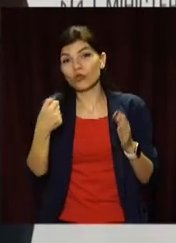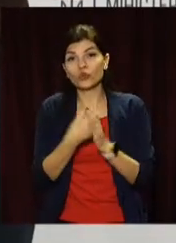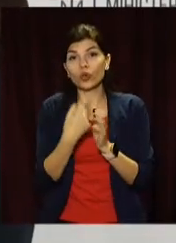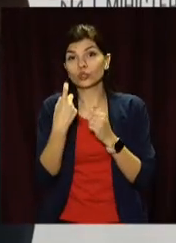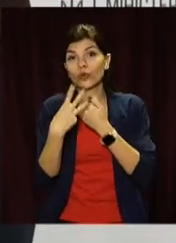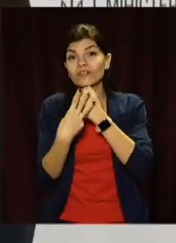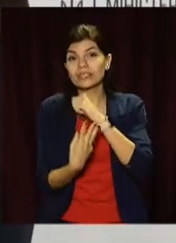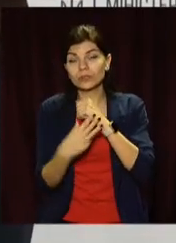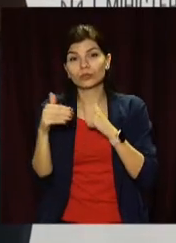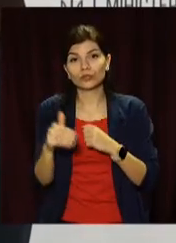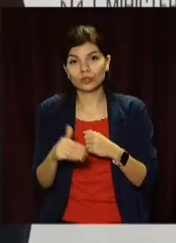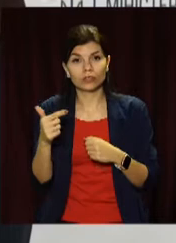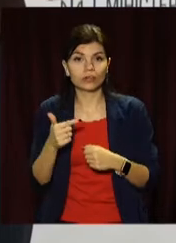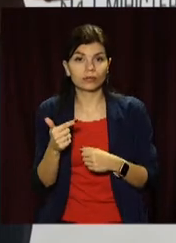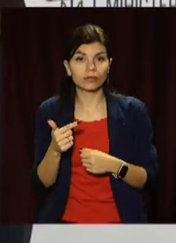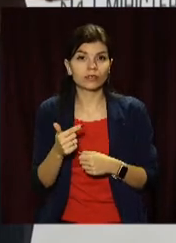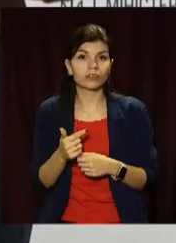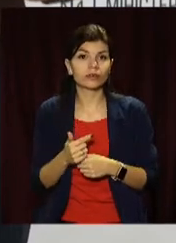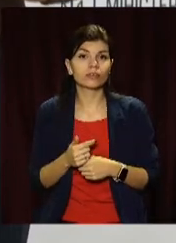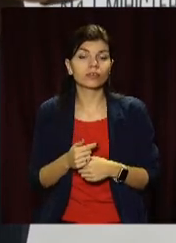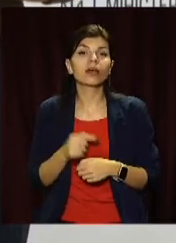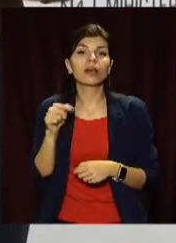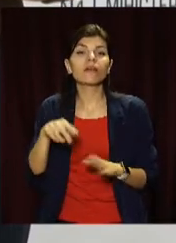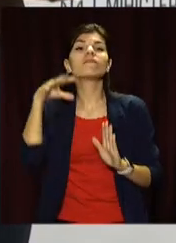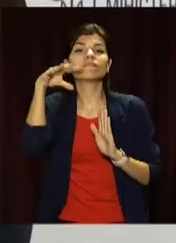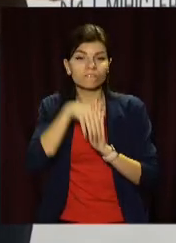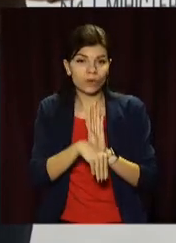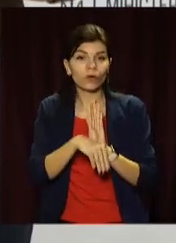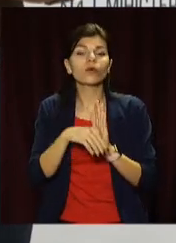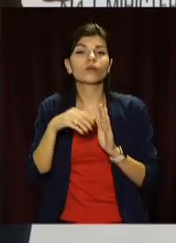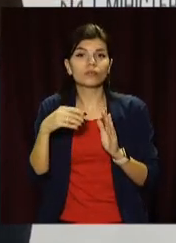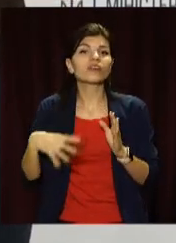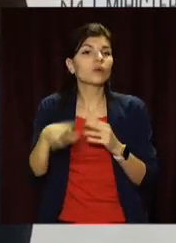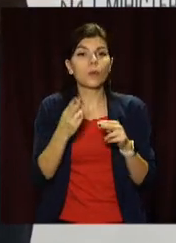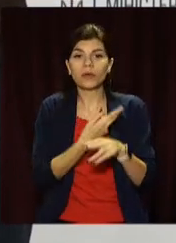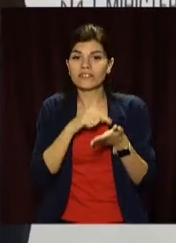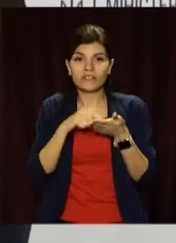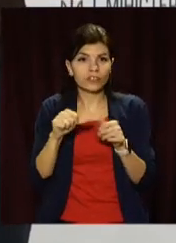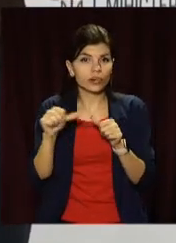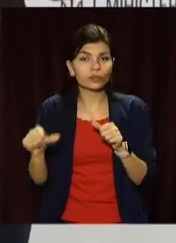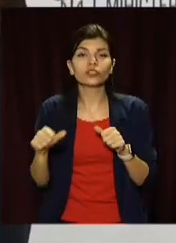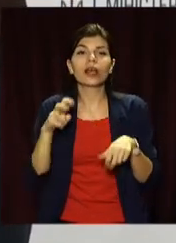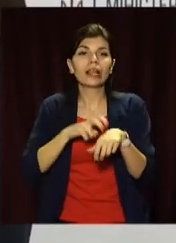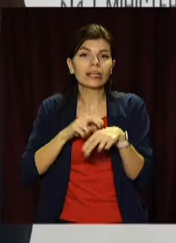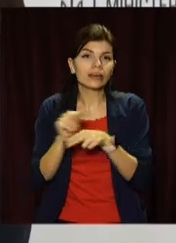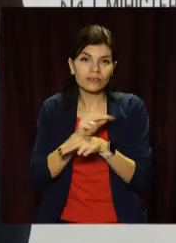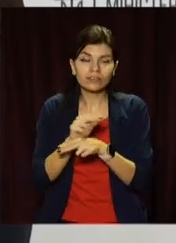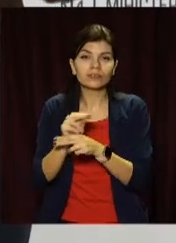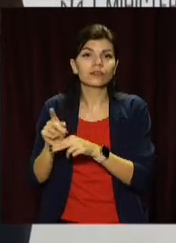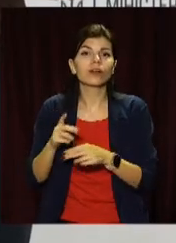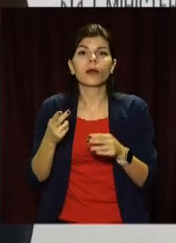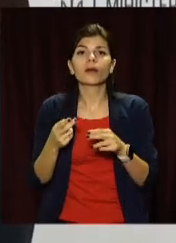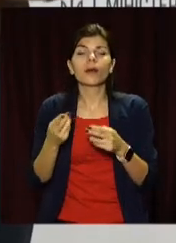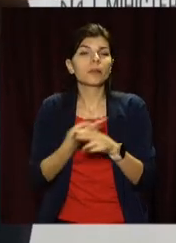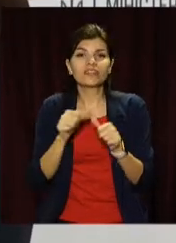118 тисяч гривень. І там враховані всі без виключення лікарські засоби, всі без виключення